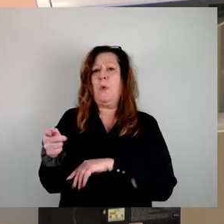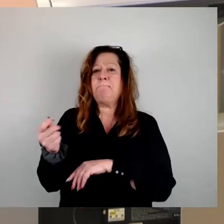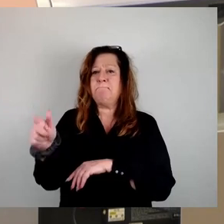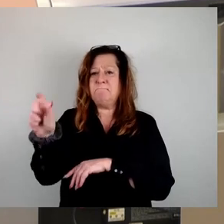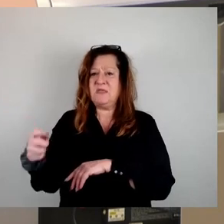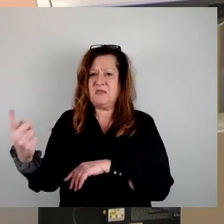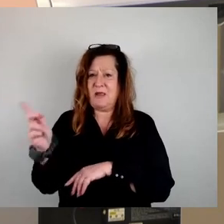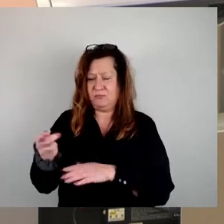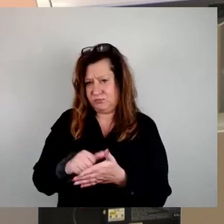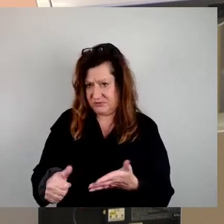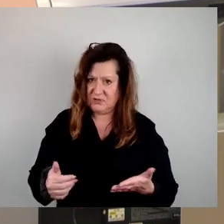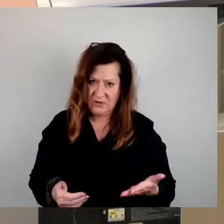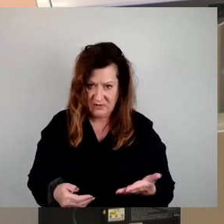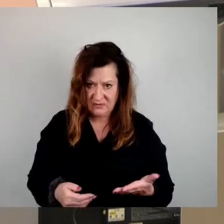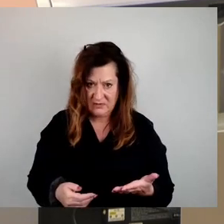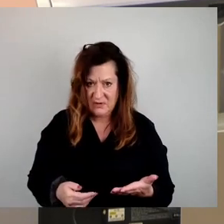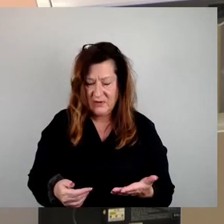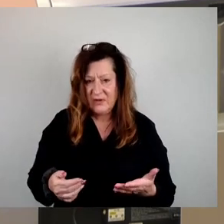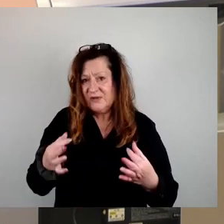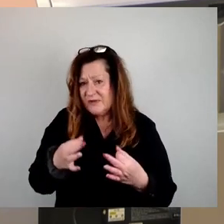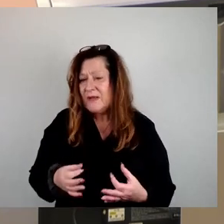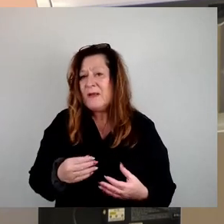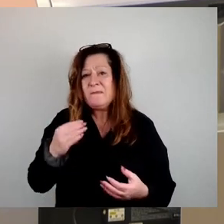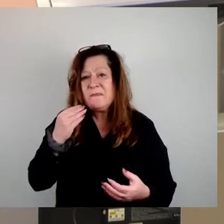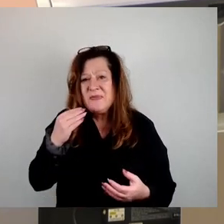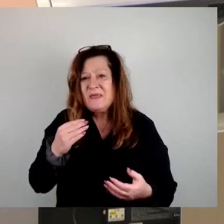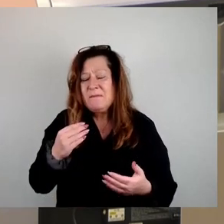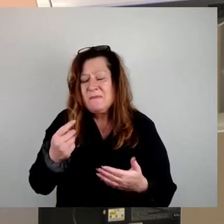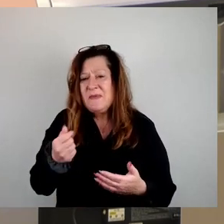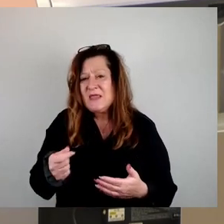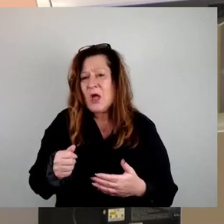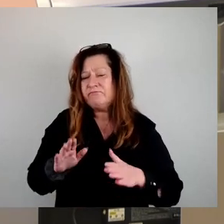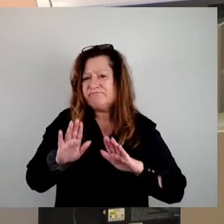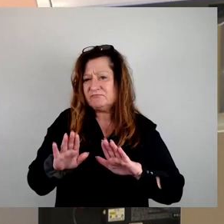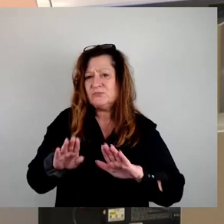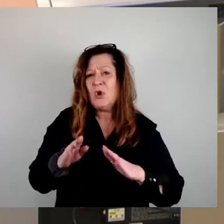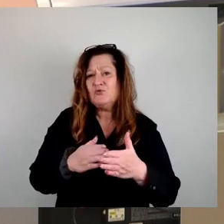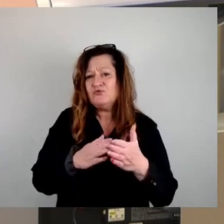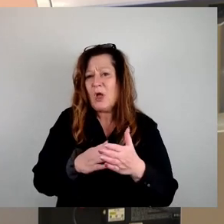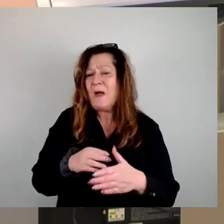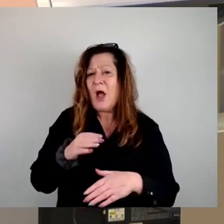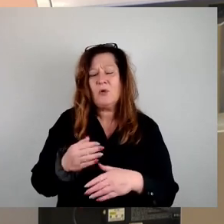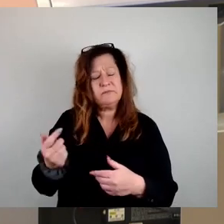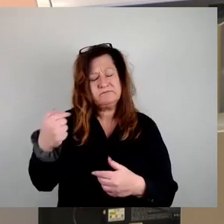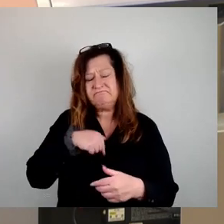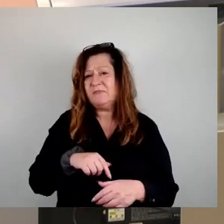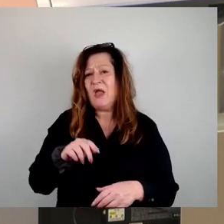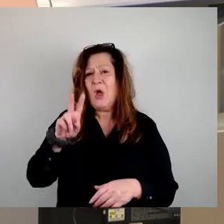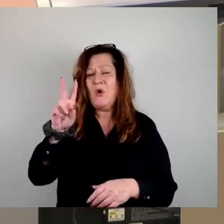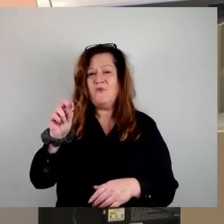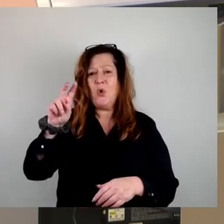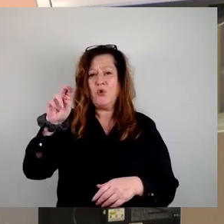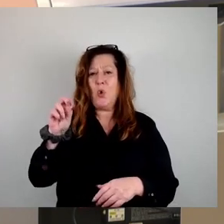uns als Mietenwahnsinn-Stoppen-Bündnis kommen halt eben auch regelmäßig Vonovia-Mieterinnen, die sich einfach über die Dreistigkeit von Vonovia